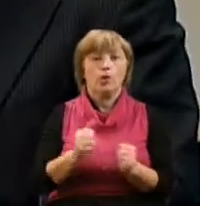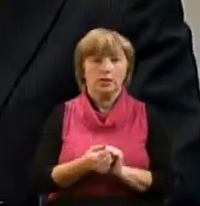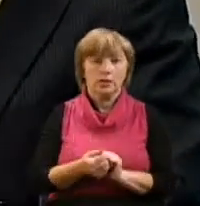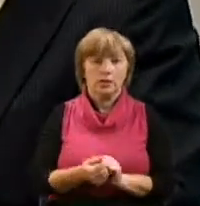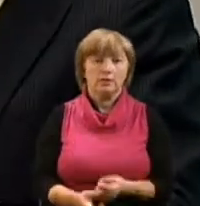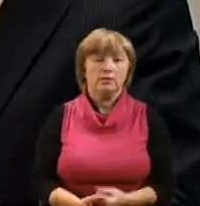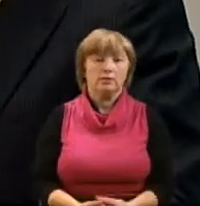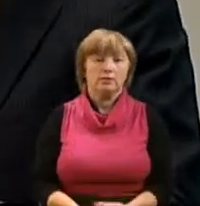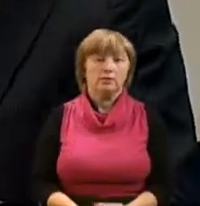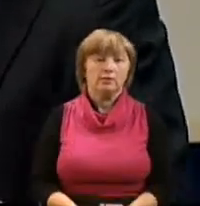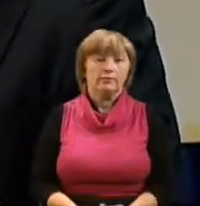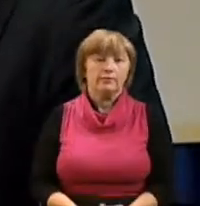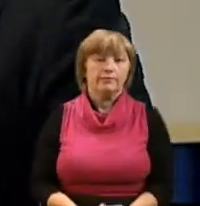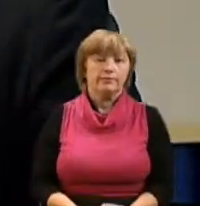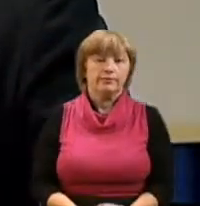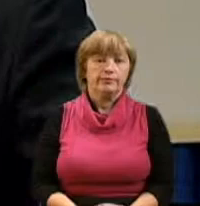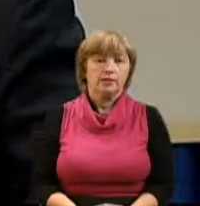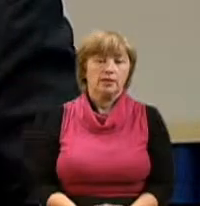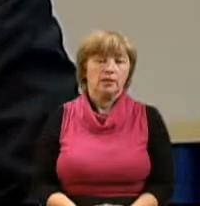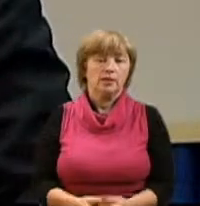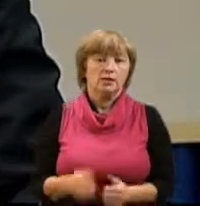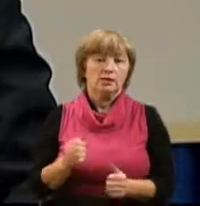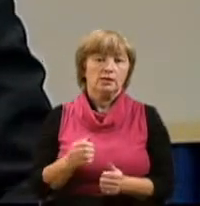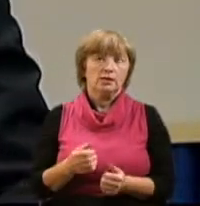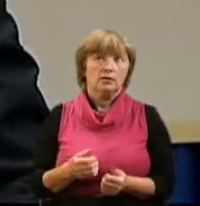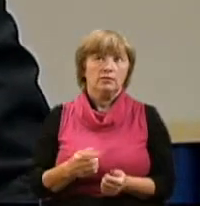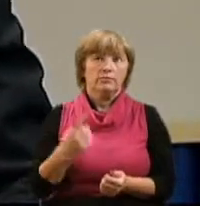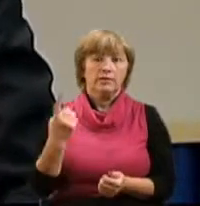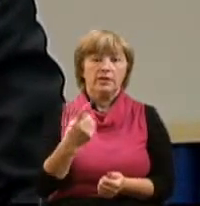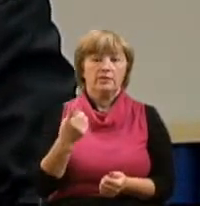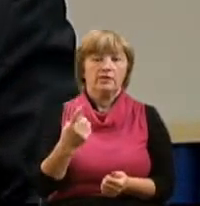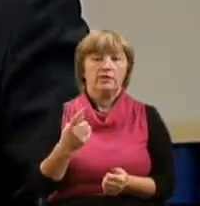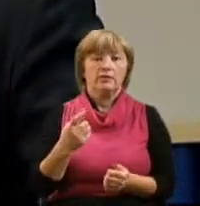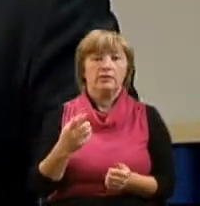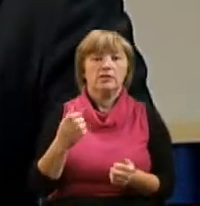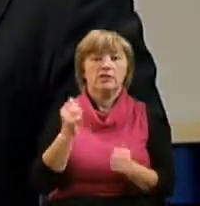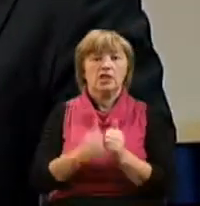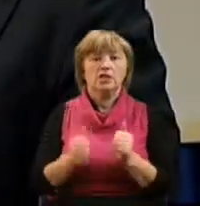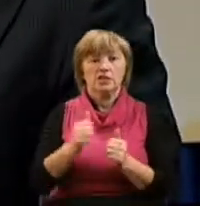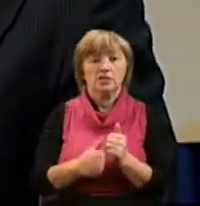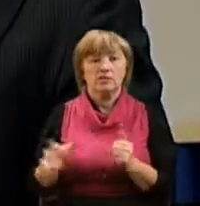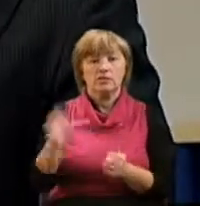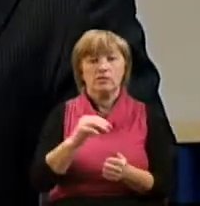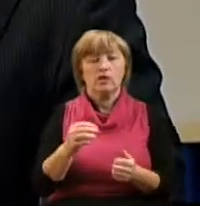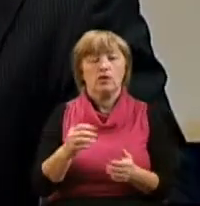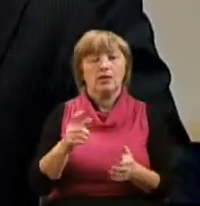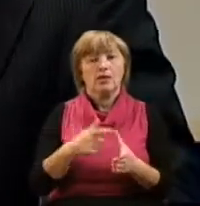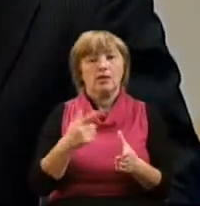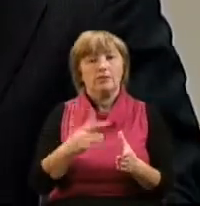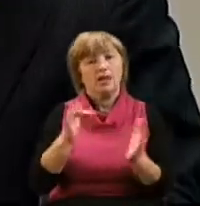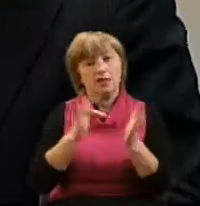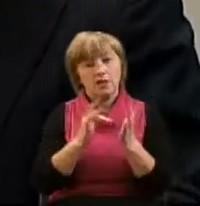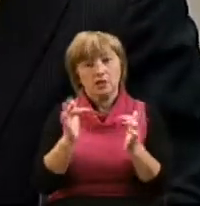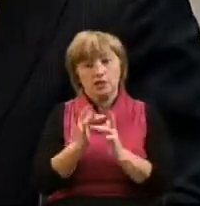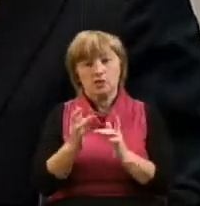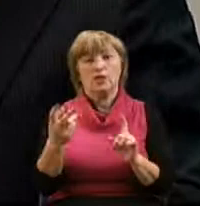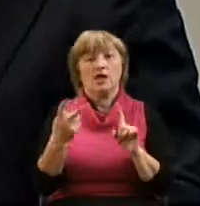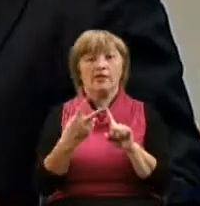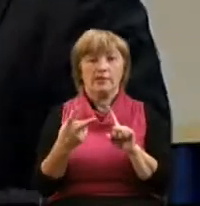которое чаще всего употребляется в Новом Завете, это имя Петра.